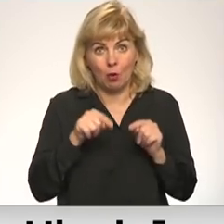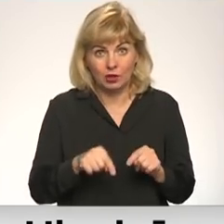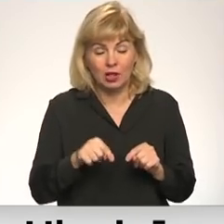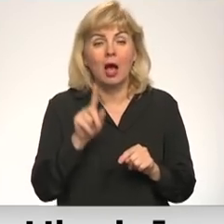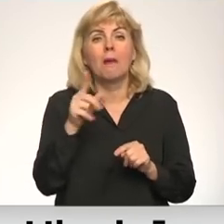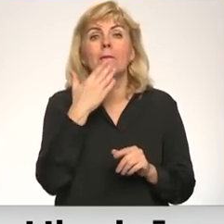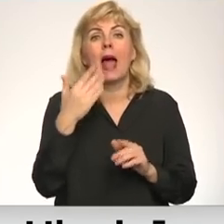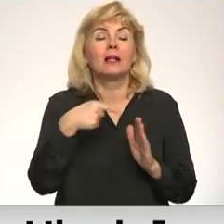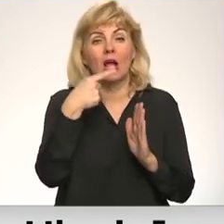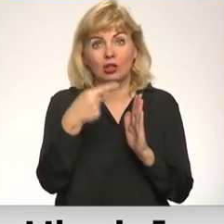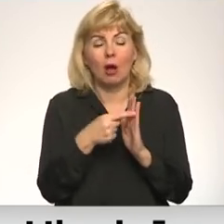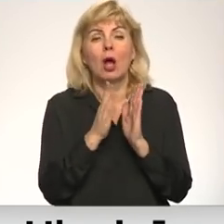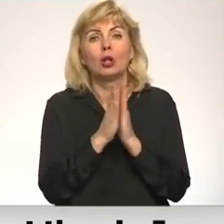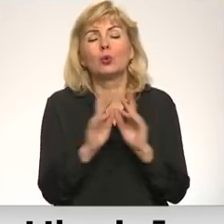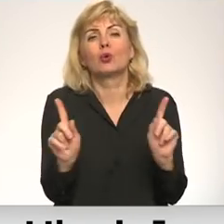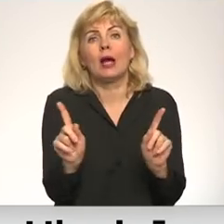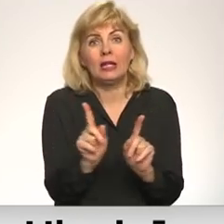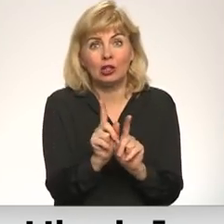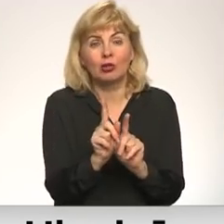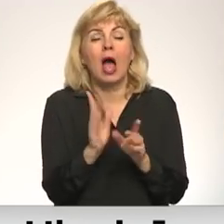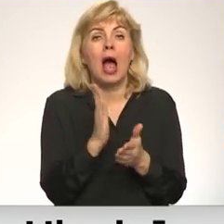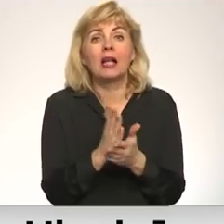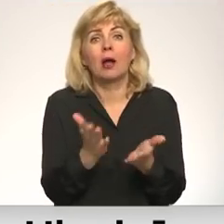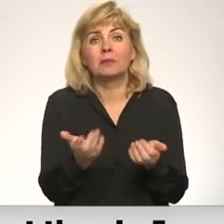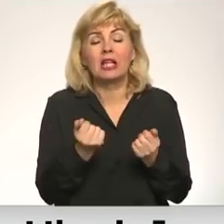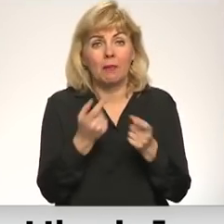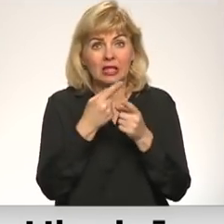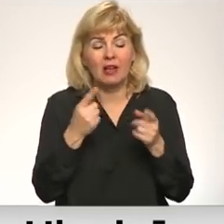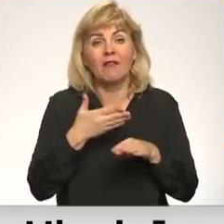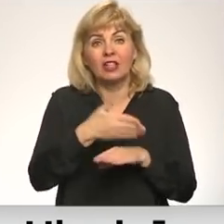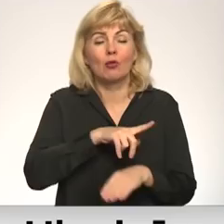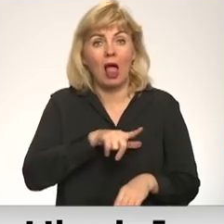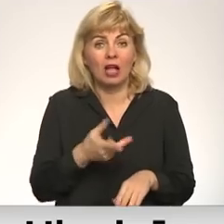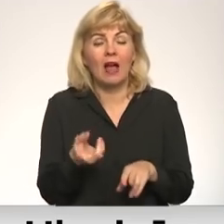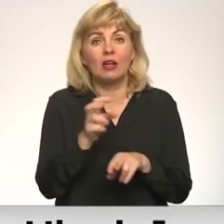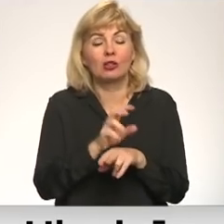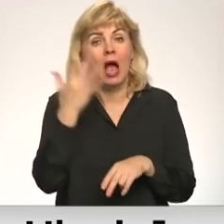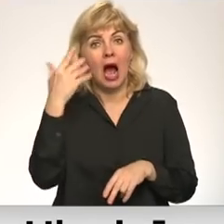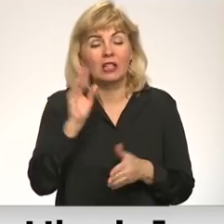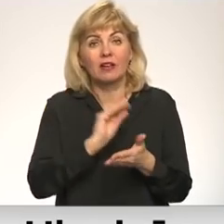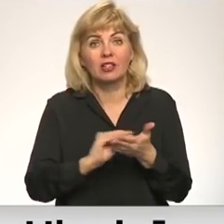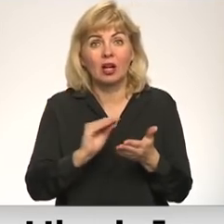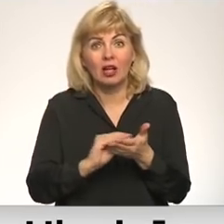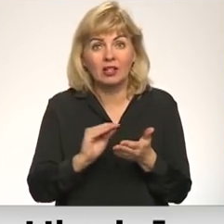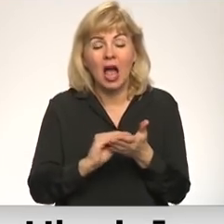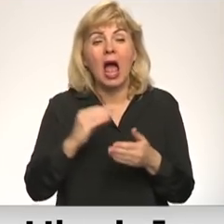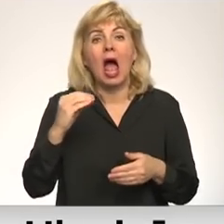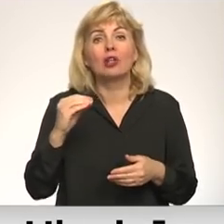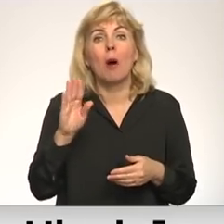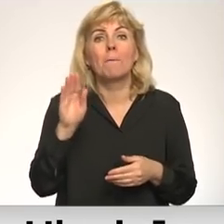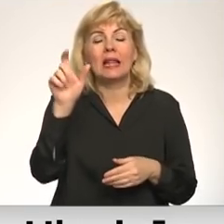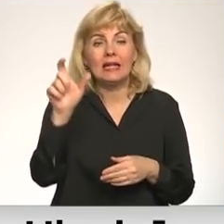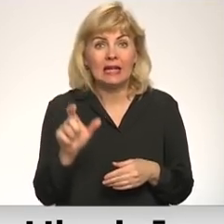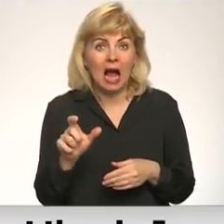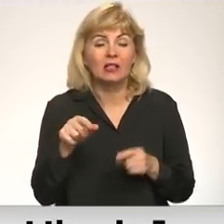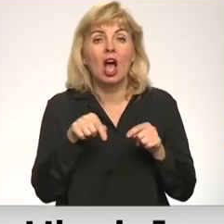vēl pēdējais jautājums un lūdzu pavisam mīsi. Mēs esam saņēmuši arī ziņas, vizītē Latvijā ir redīsies ASV valstsakartārs Antonijs Blinkēns un būs šī